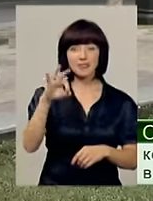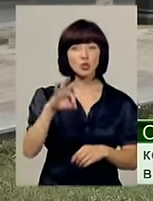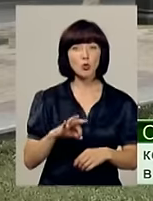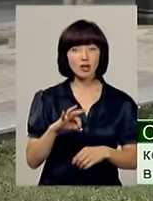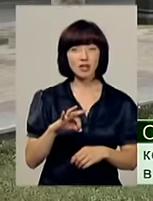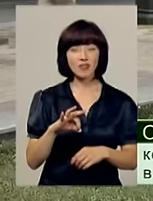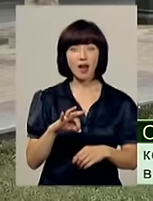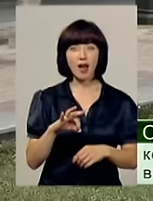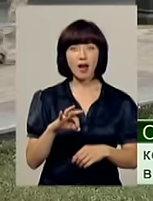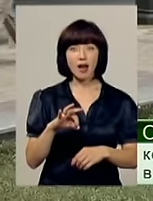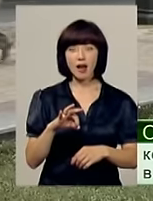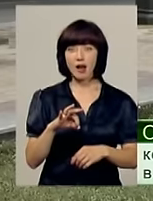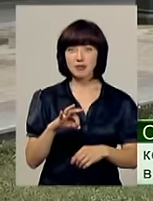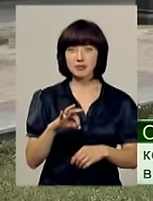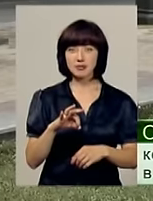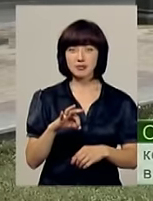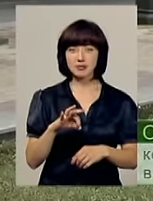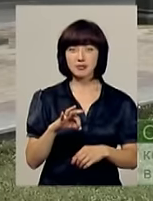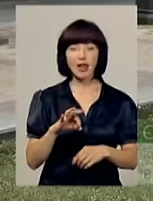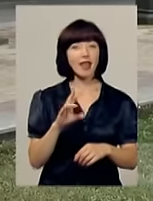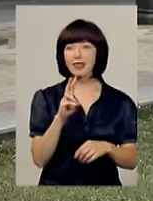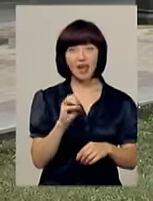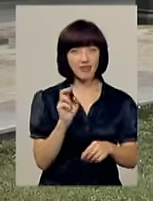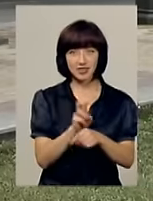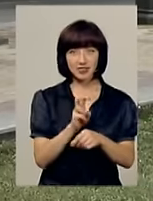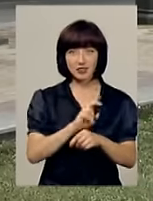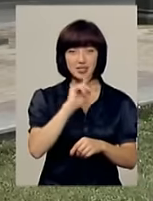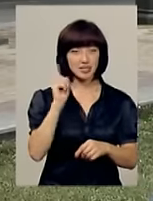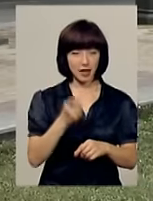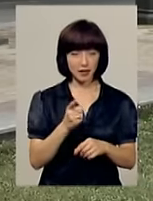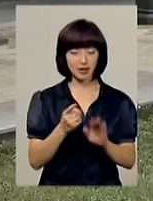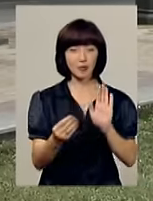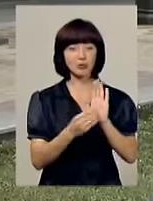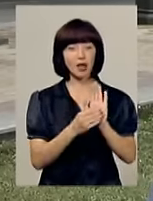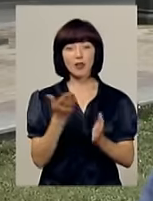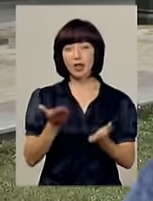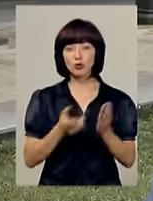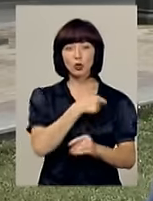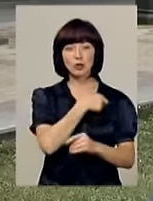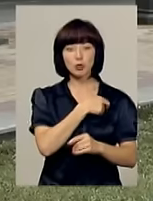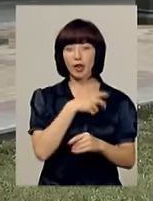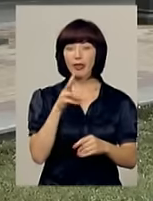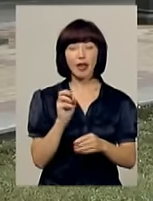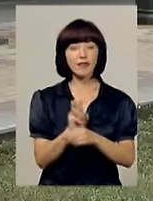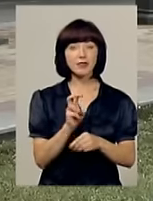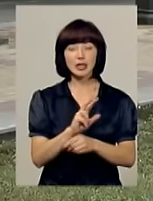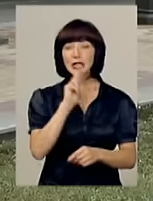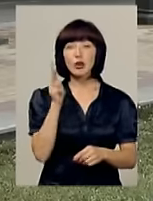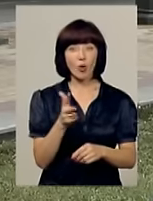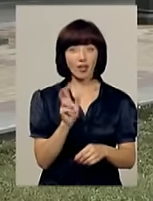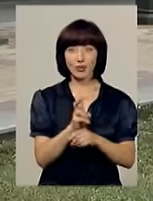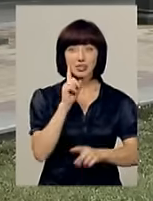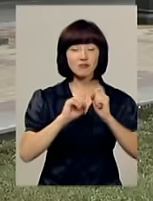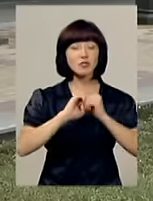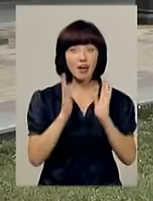невідвідування за рік. Ми поставили, якщо депутат не відвідував, є такі депутати, які три роки не ходив на